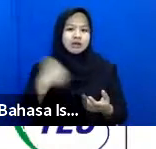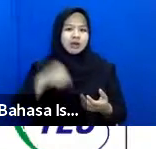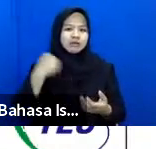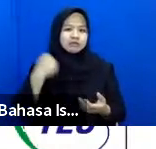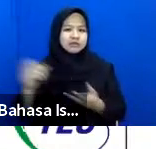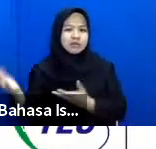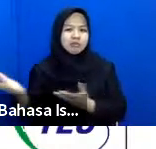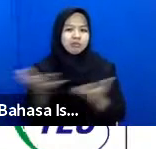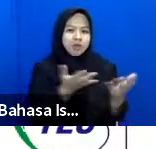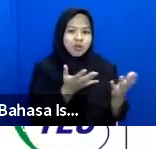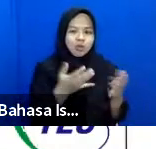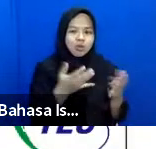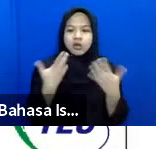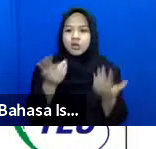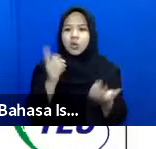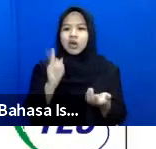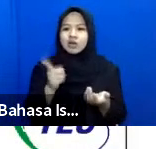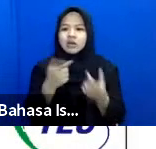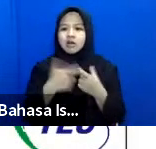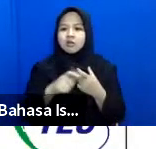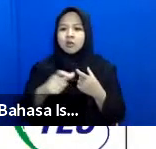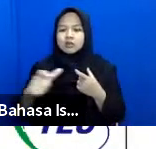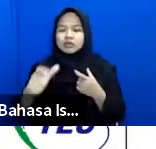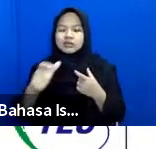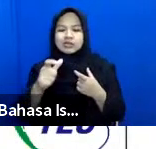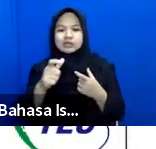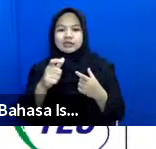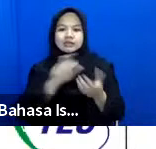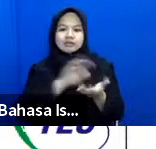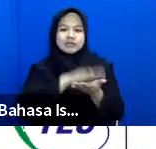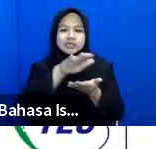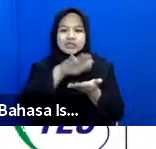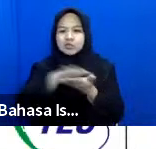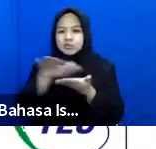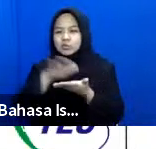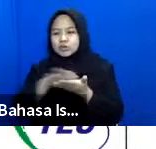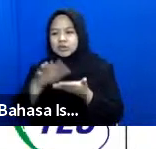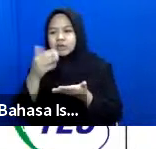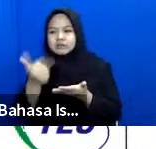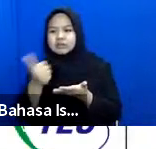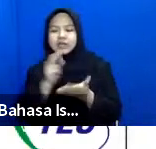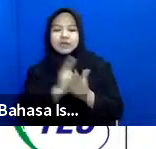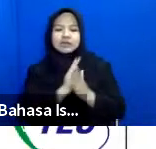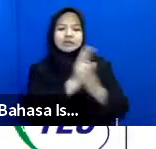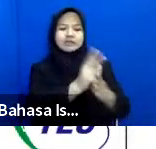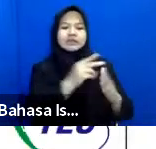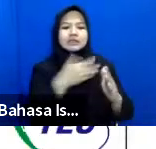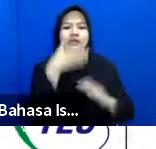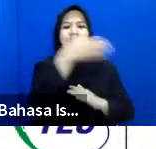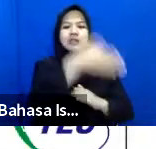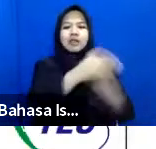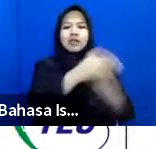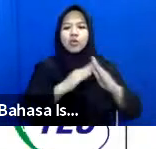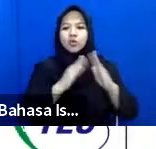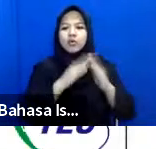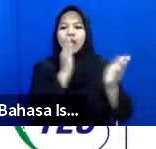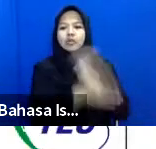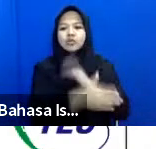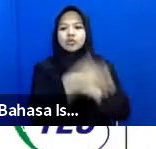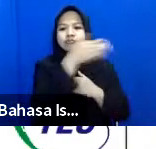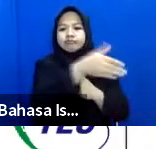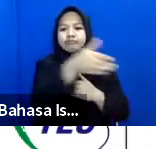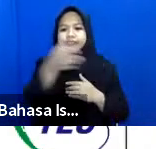membawanya atau ada proses distribusi yang bisa diantar ke tempatnya atau ke rumah langsung supaya